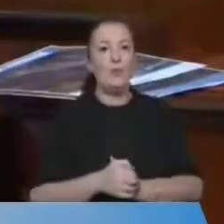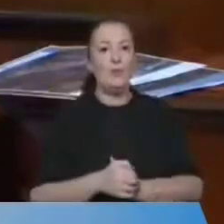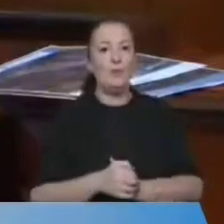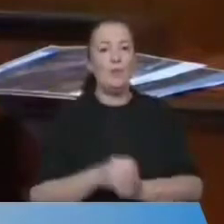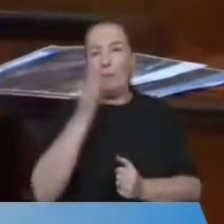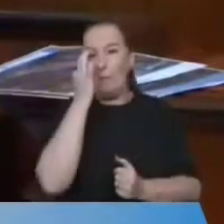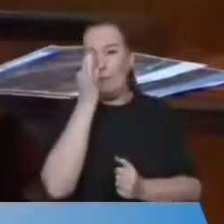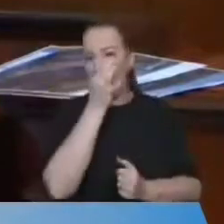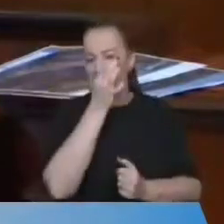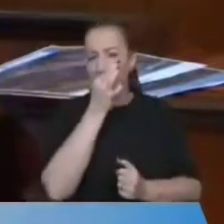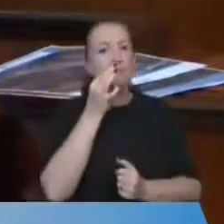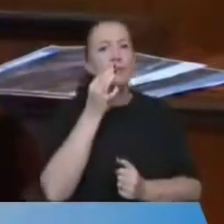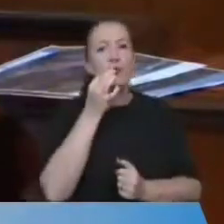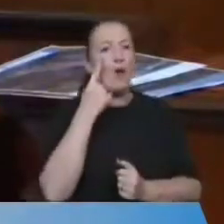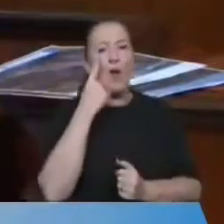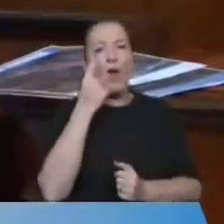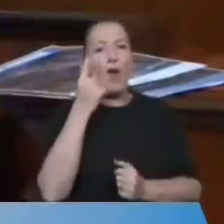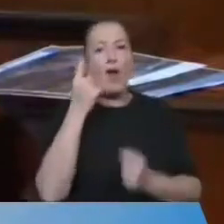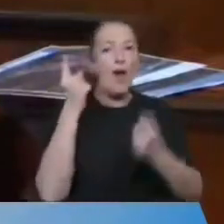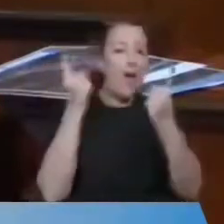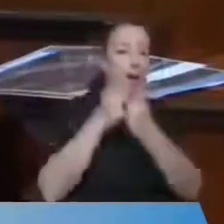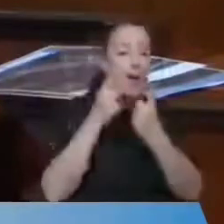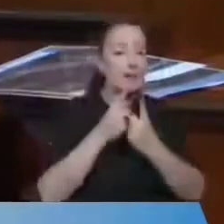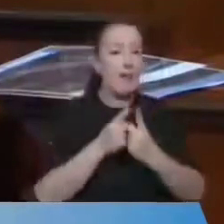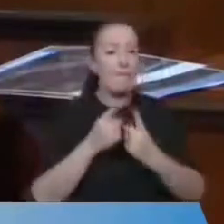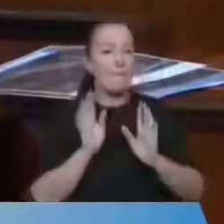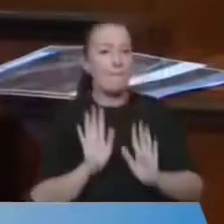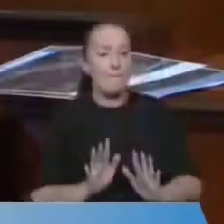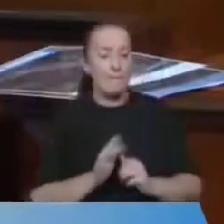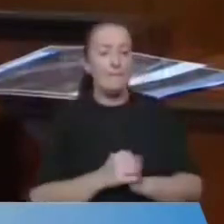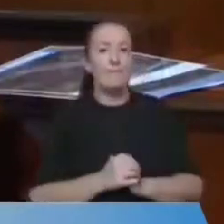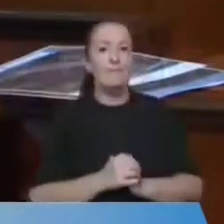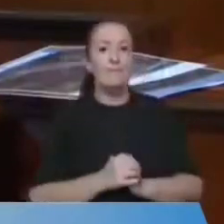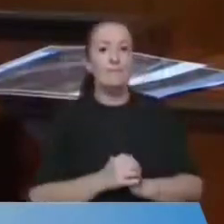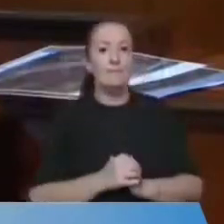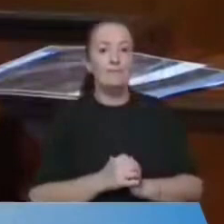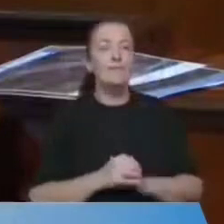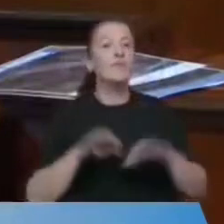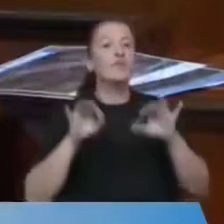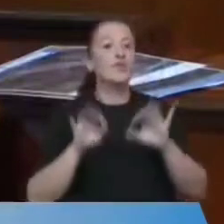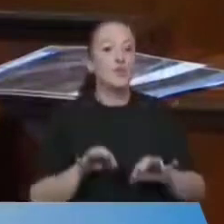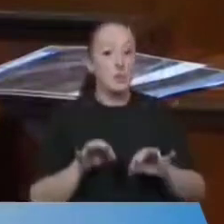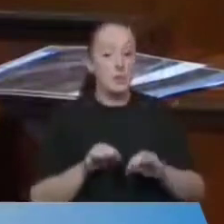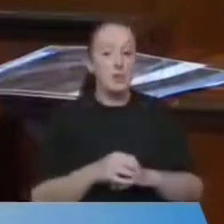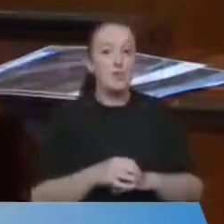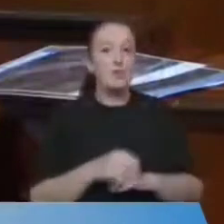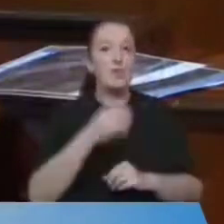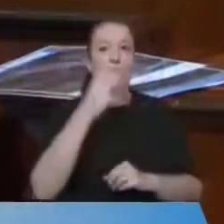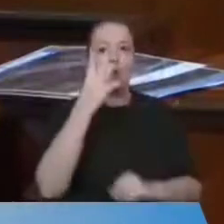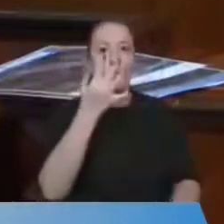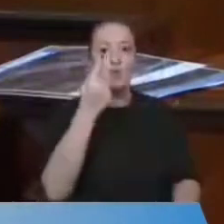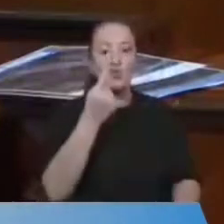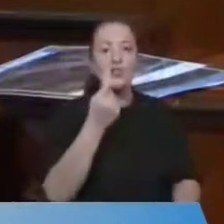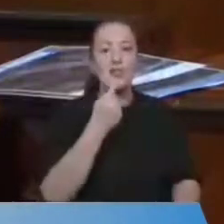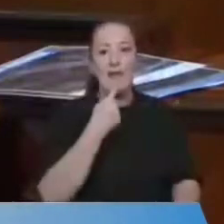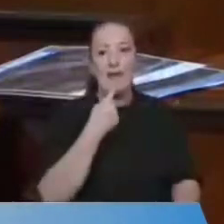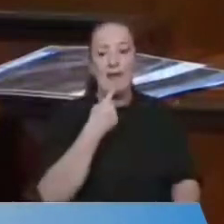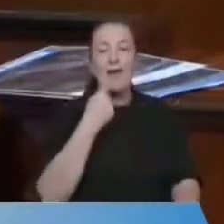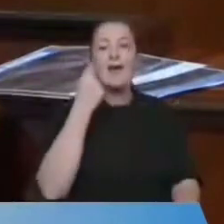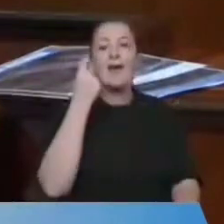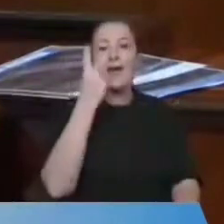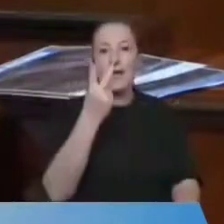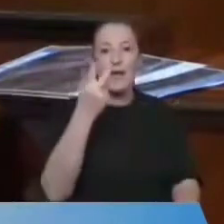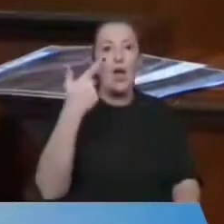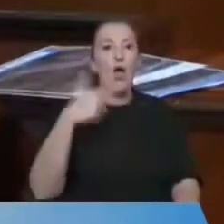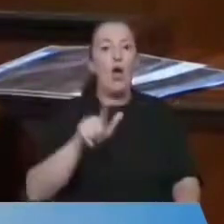Basit, oran ve orantı yapacağız beraber Tarık, öyle çok zor bir şey değil. Şimdi, dört buçuk yılda iki